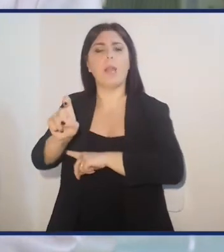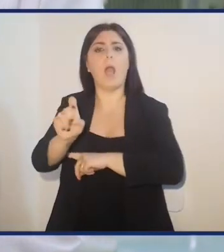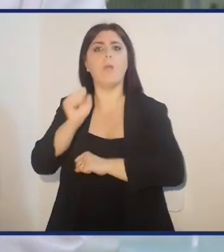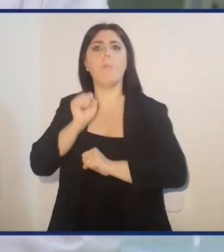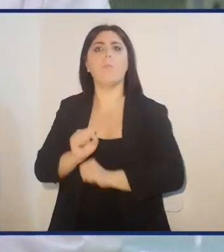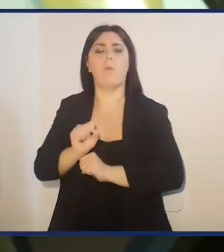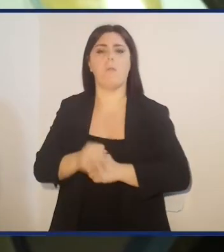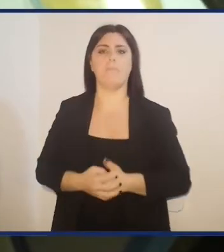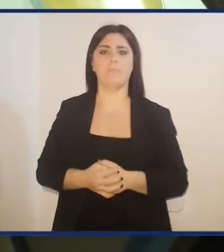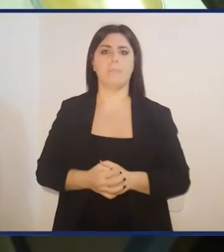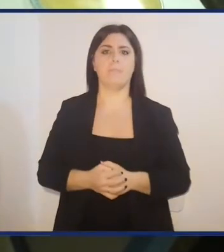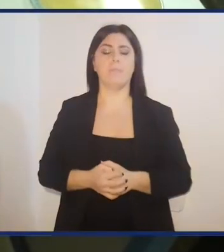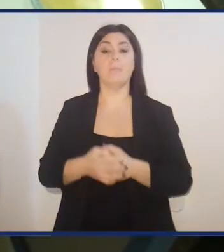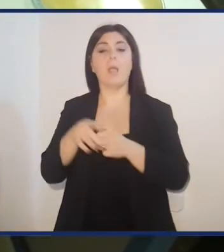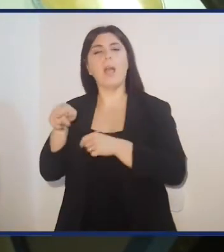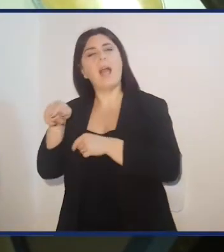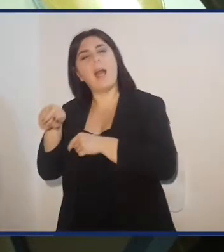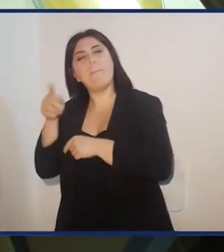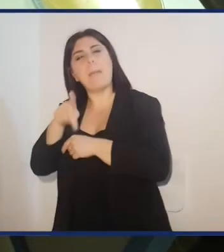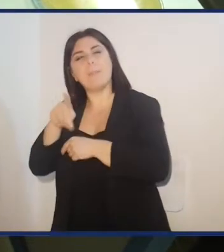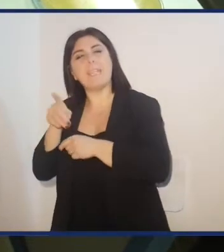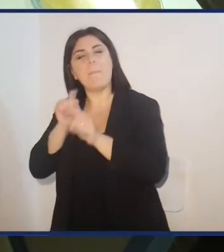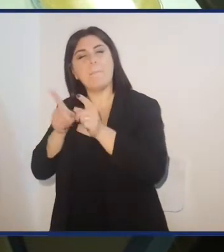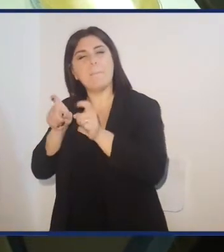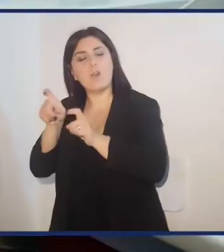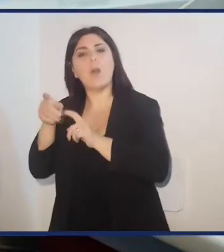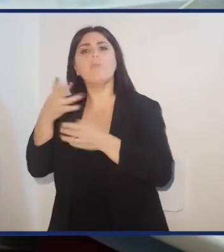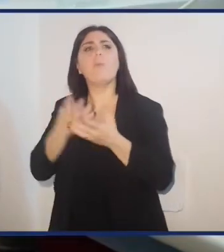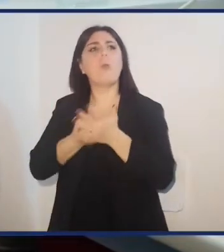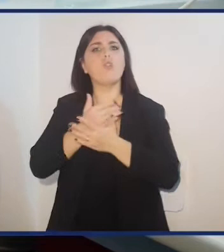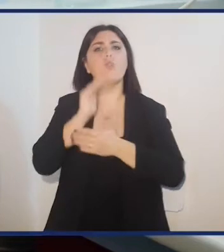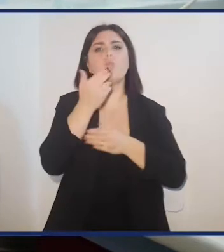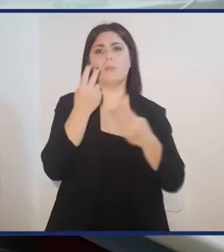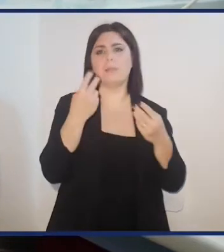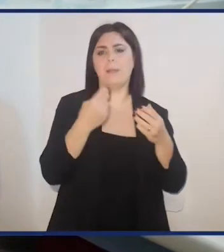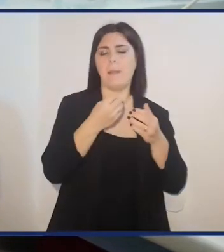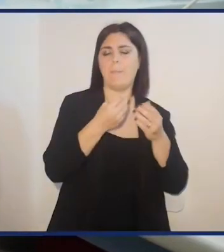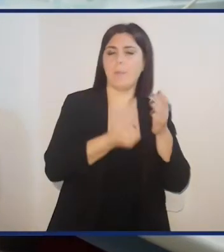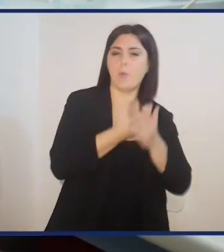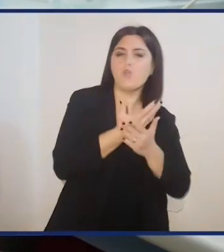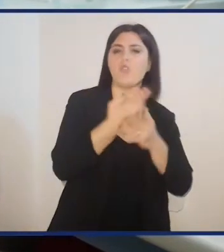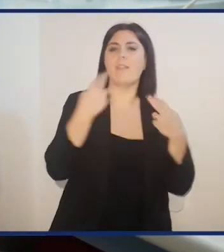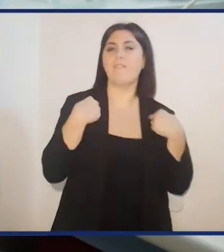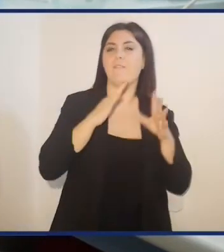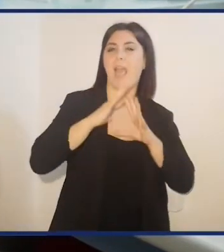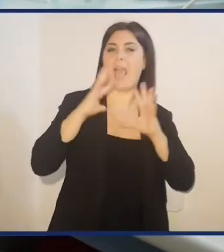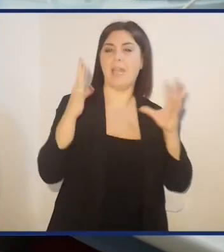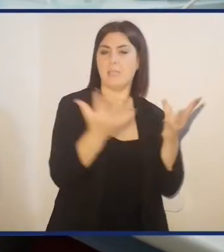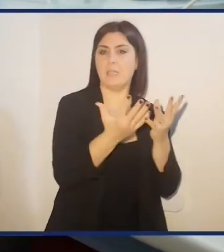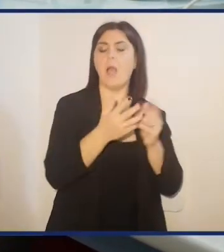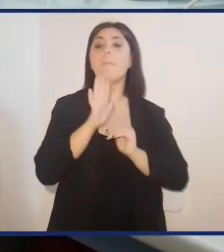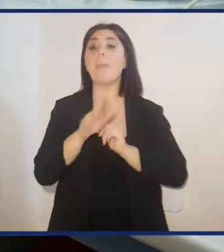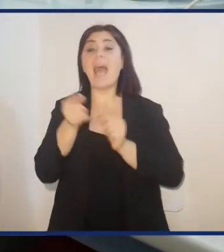'azione antitumorale. I peptidi antimicrobici sono prodotti da tutti gli organismi viventi, ma è noto che la classe degli